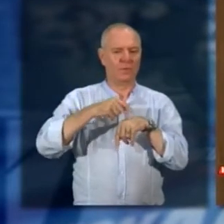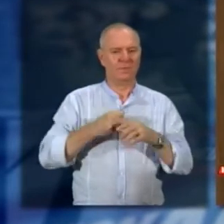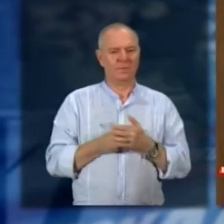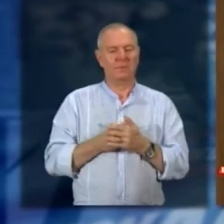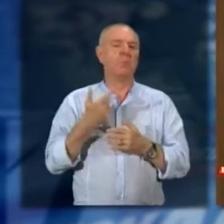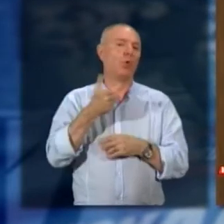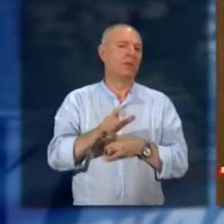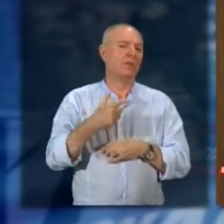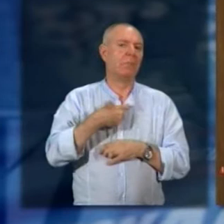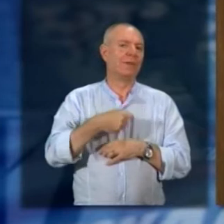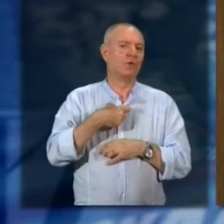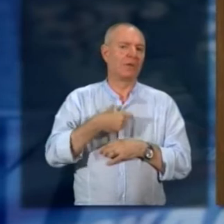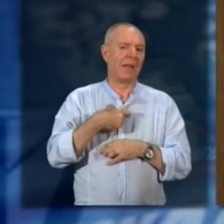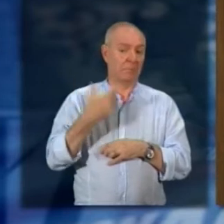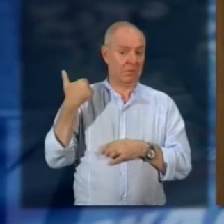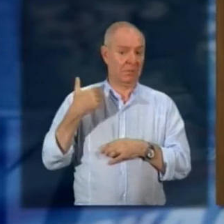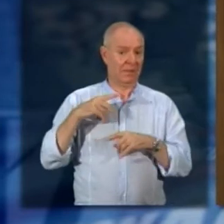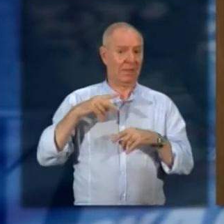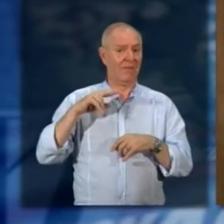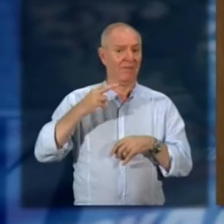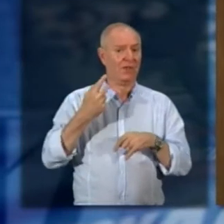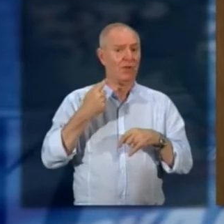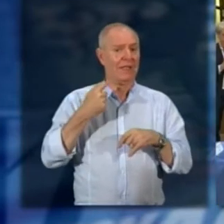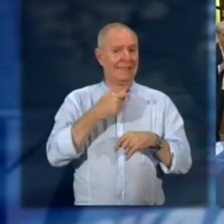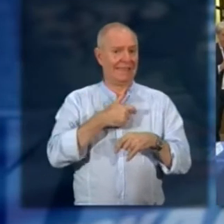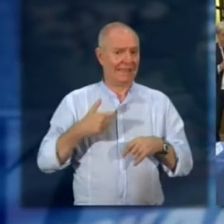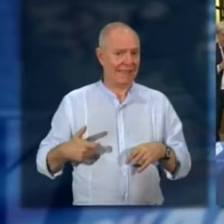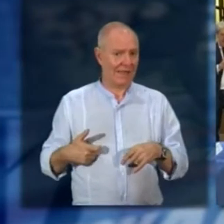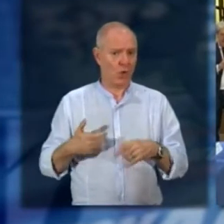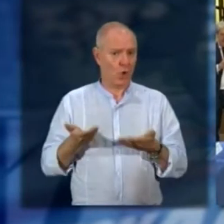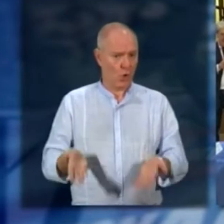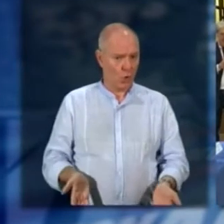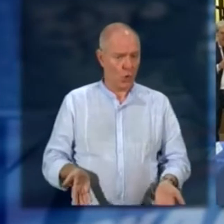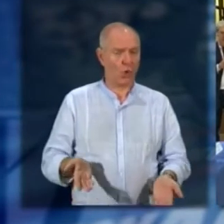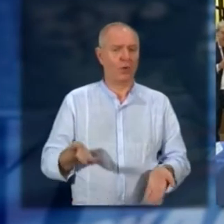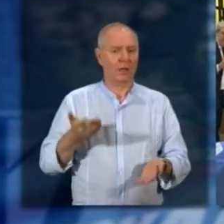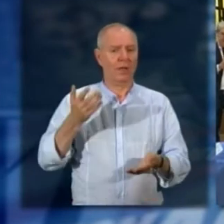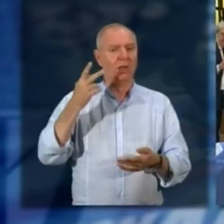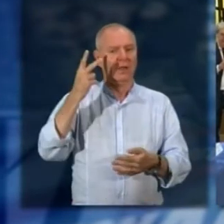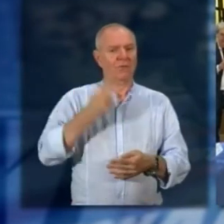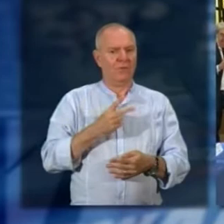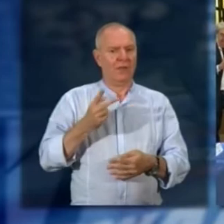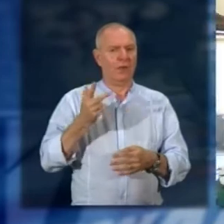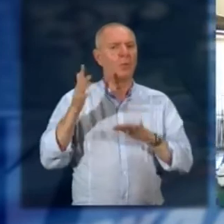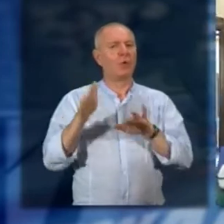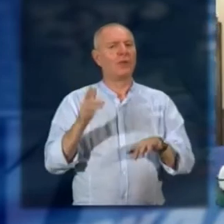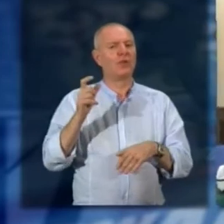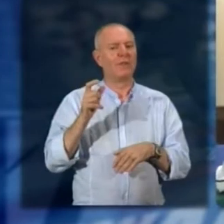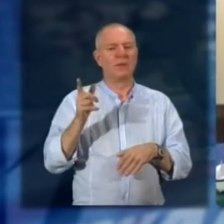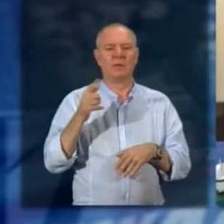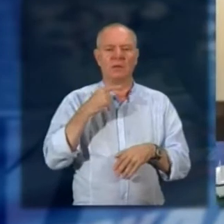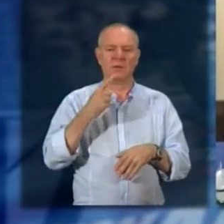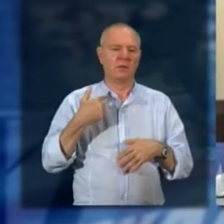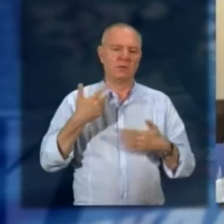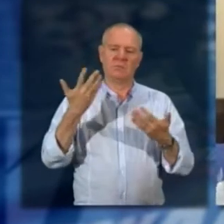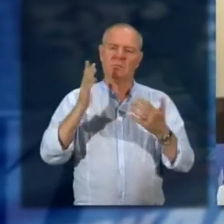motivi personali vice sindaco nel primo governo Gusmeroli e ora con le deleghe al commercio e protezione civile venerdì sera ha